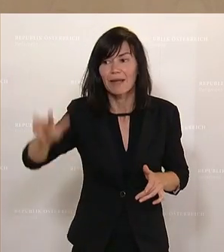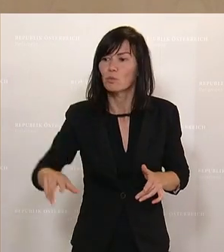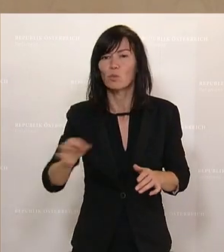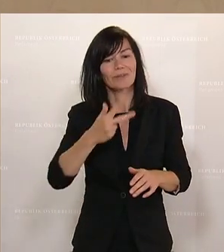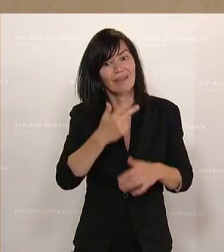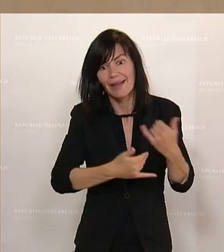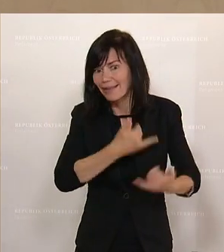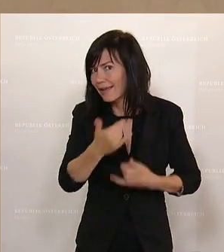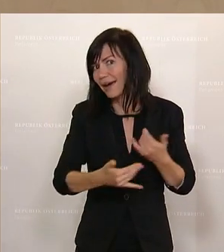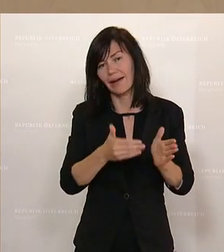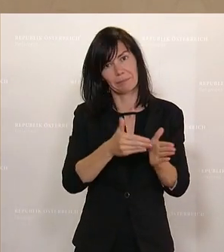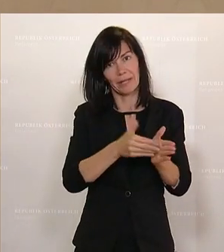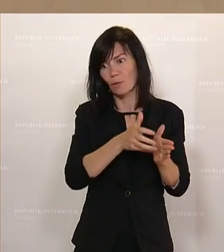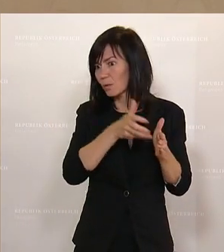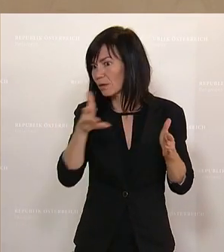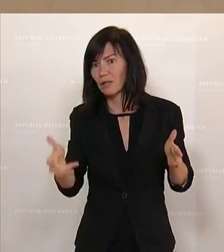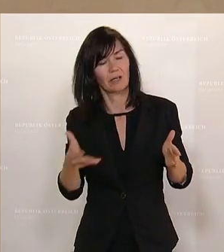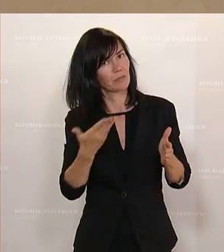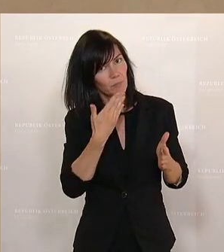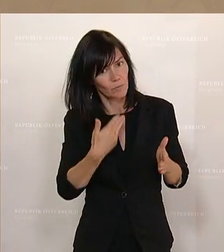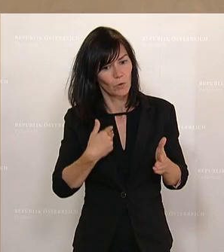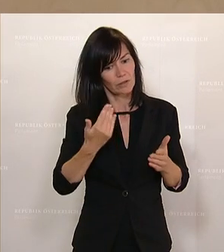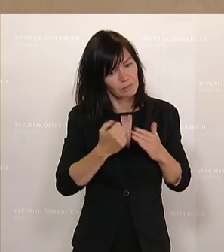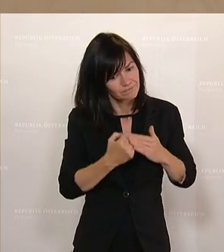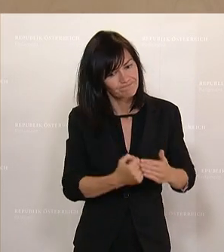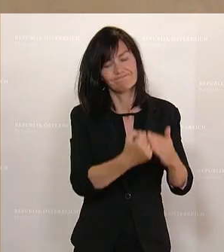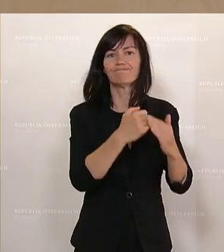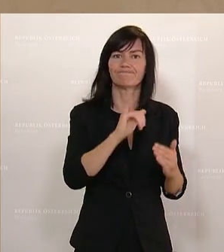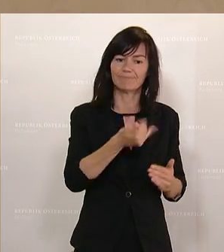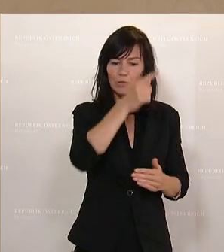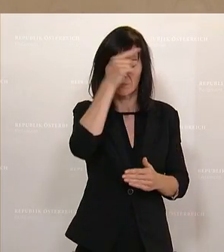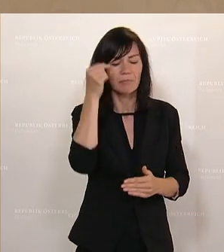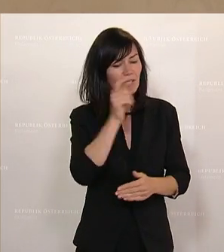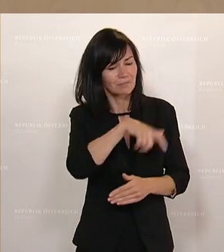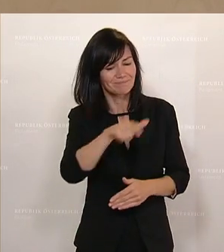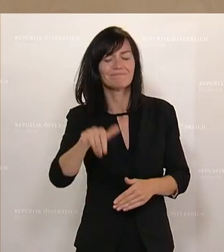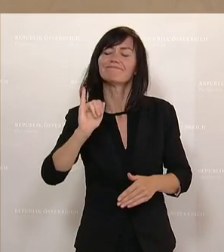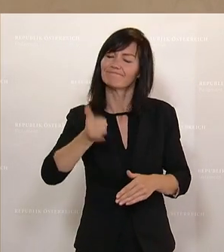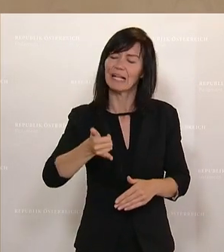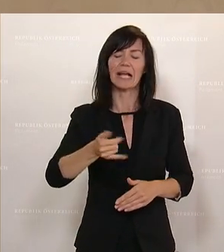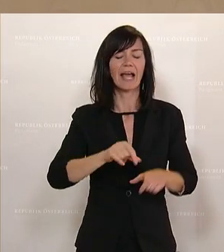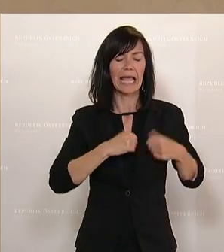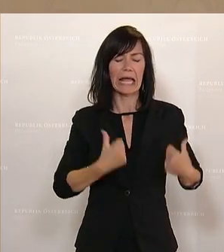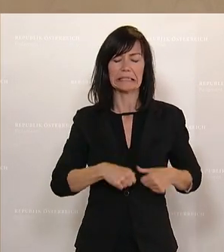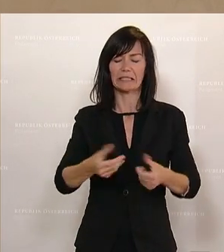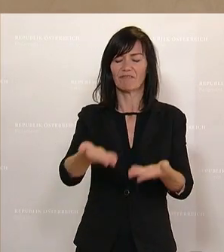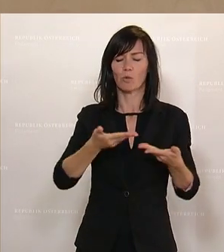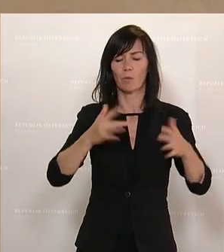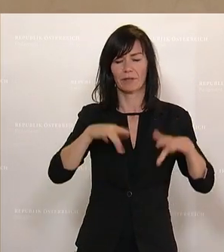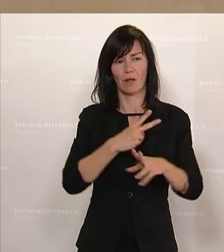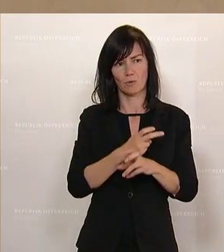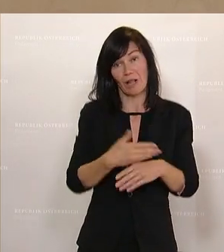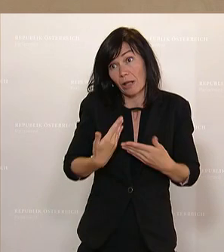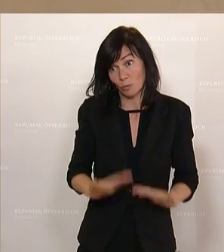drei Jahre sind, und diesen Menschen zu sagen, sie sind willkommen, das können wir tun.